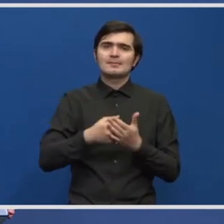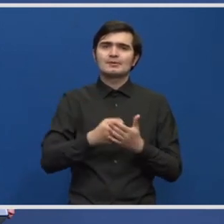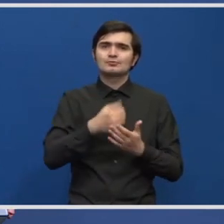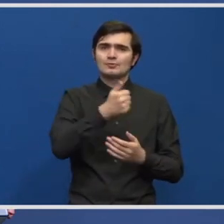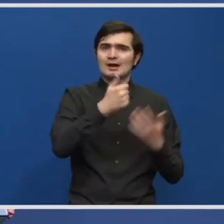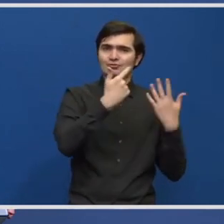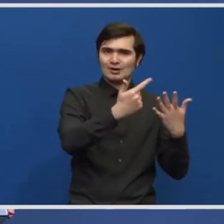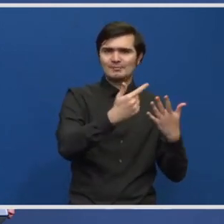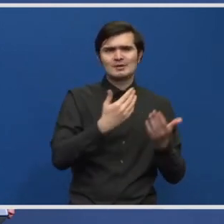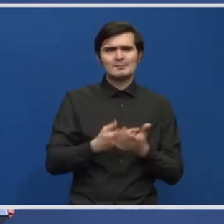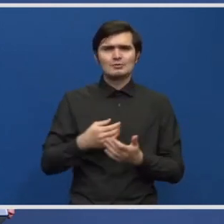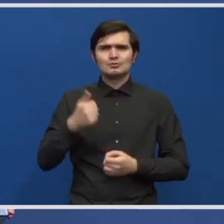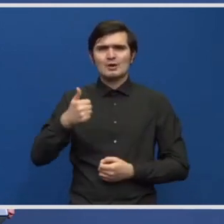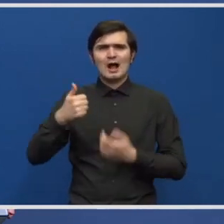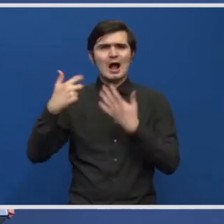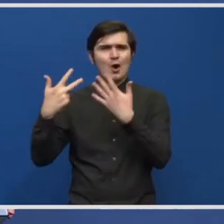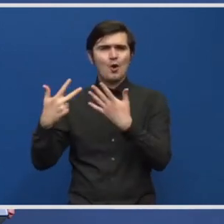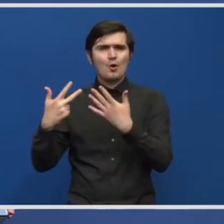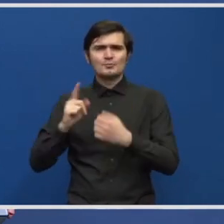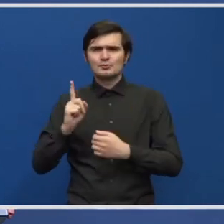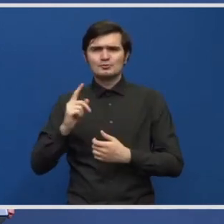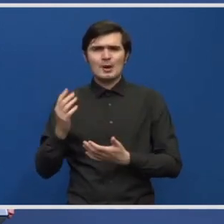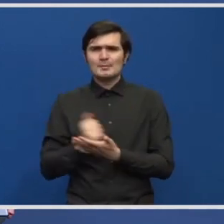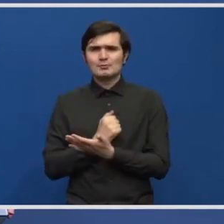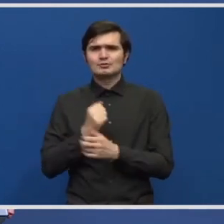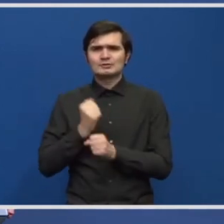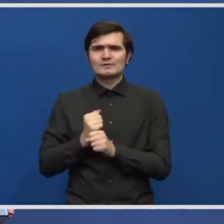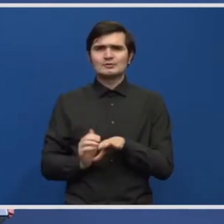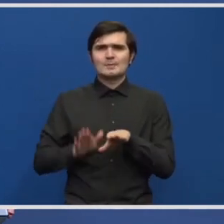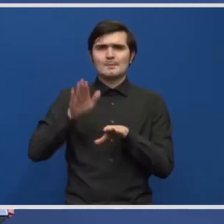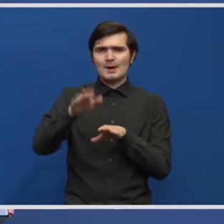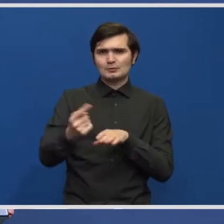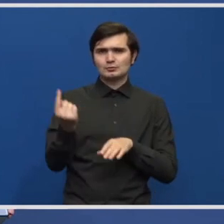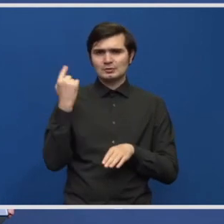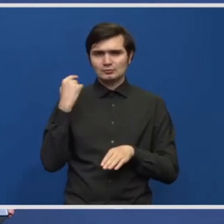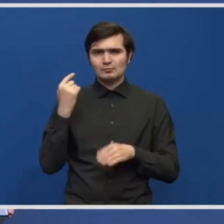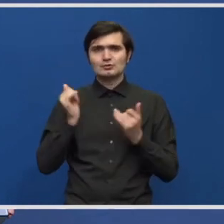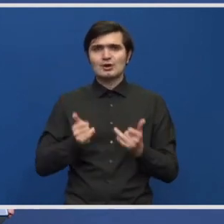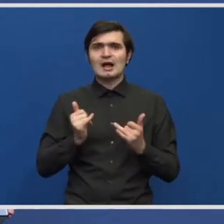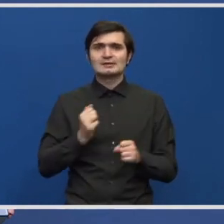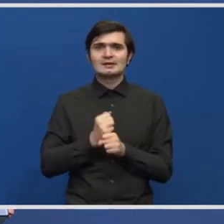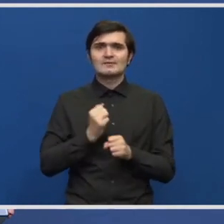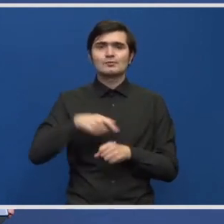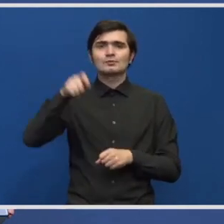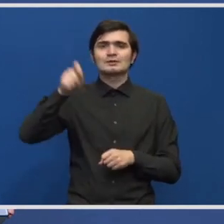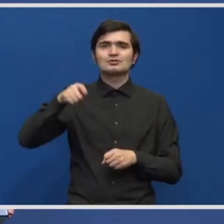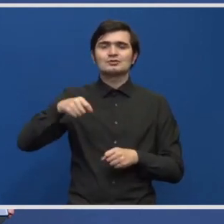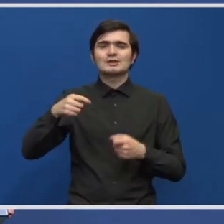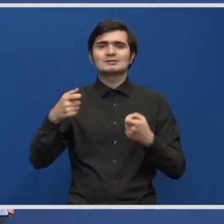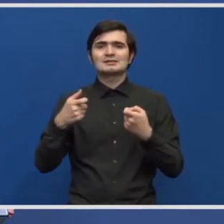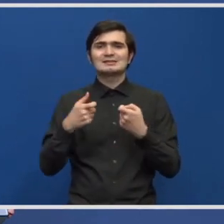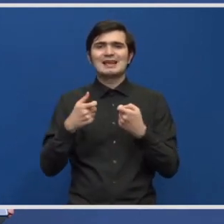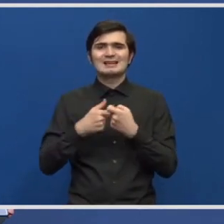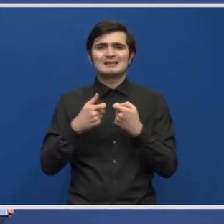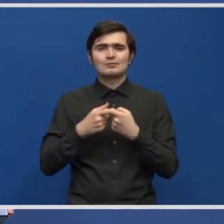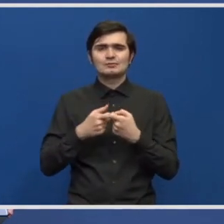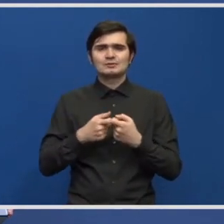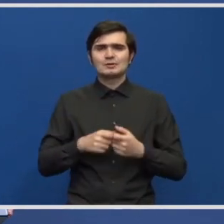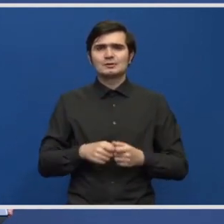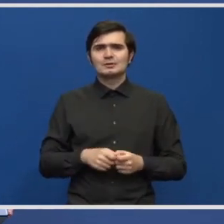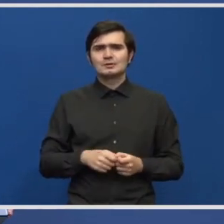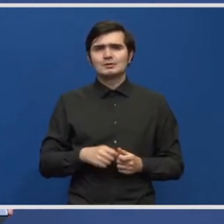pentru A8, din păcate, n-am avut acest pas făcut din urmă. Astăzi am putut lansa o licitație de execuție de lucrări. E vorba de